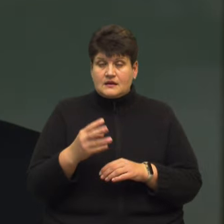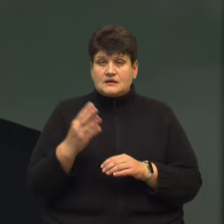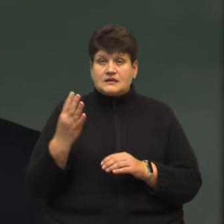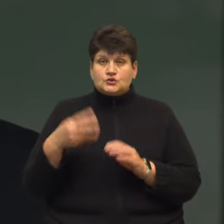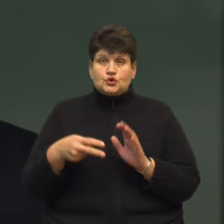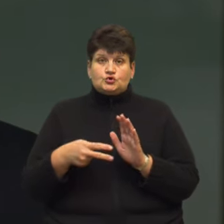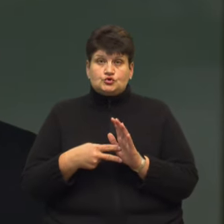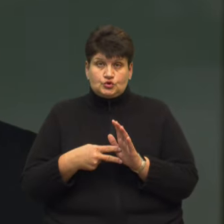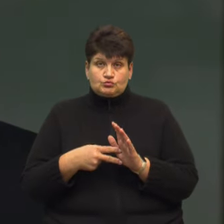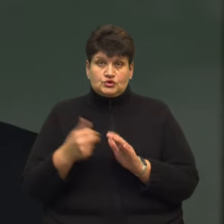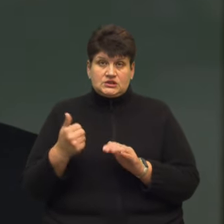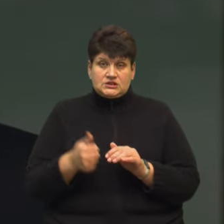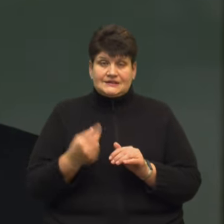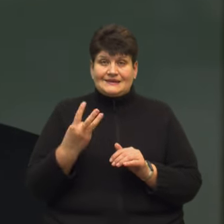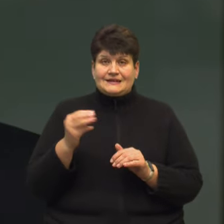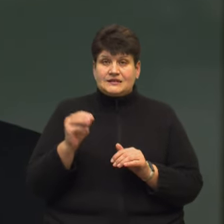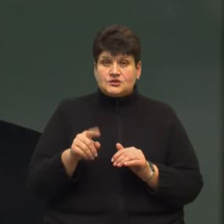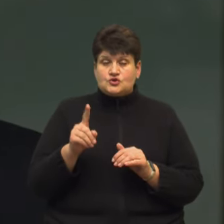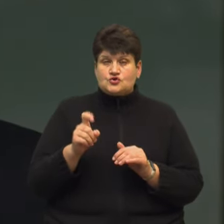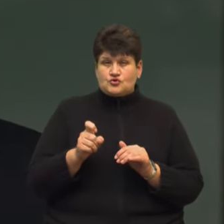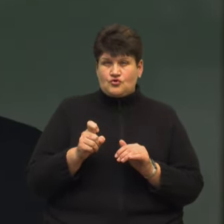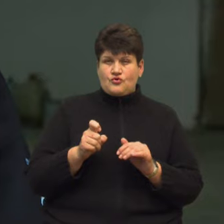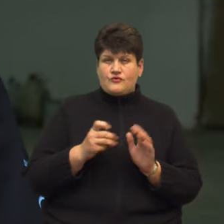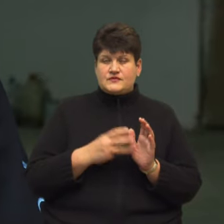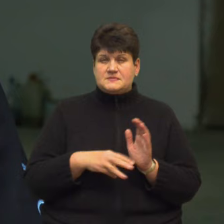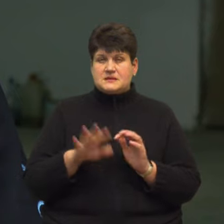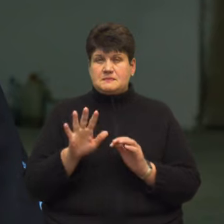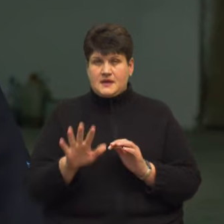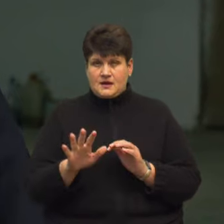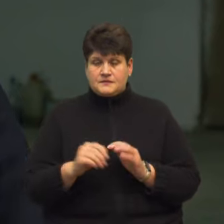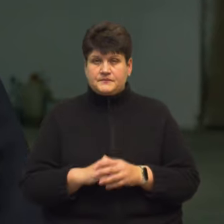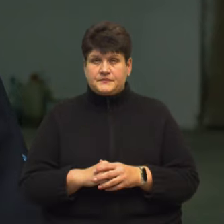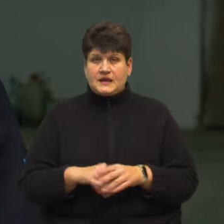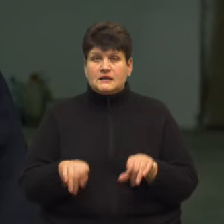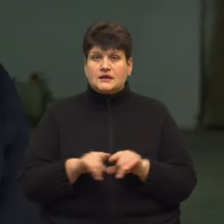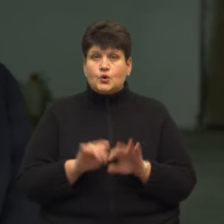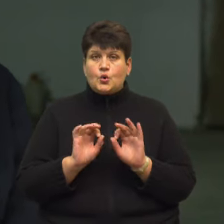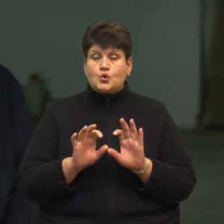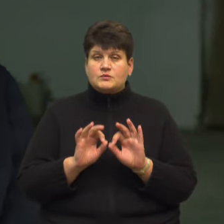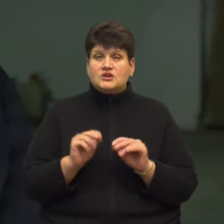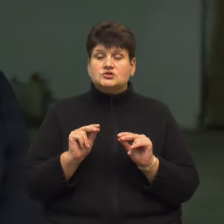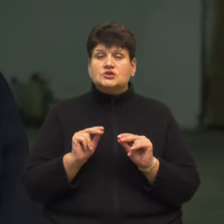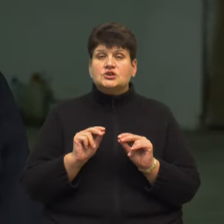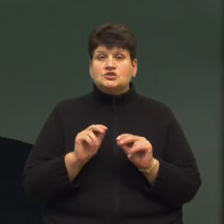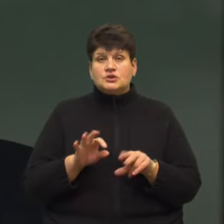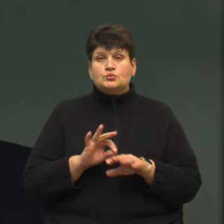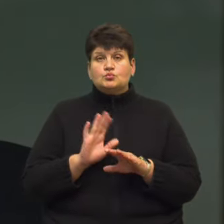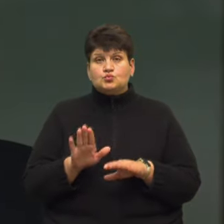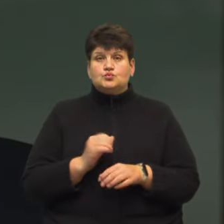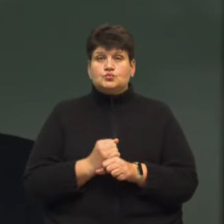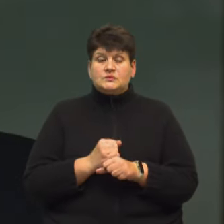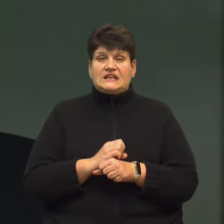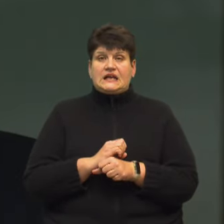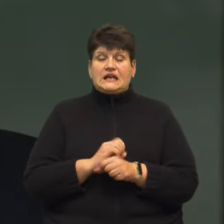останньому тижні – 3185. Також Оксана Чайчук розповіла, чи впровадять карантин на Тернопільщині. На